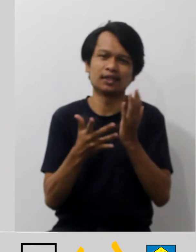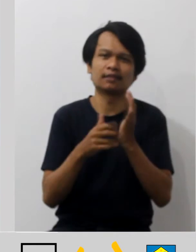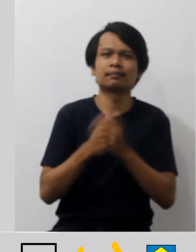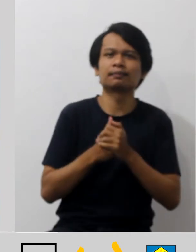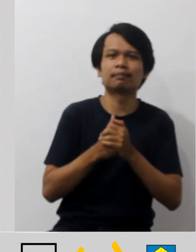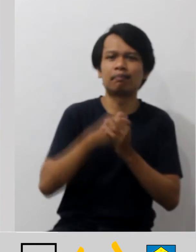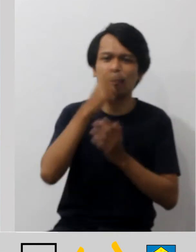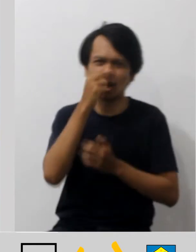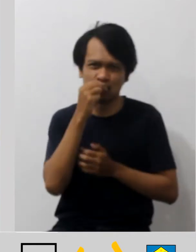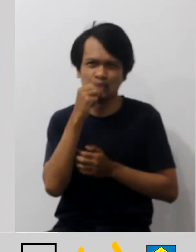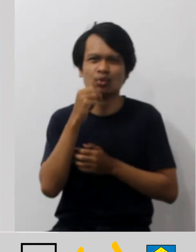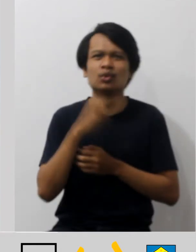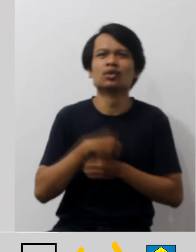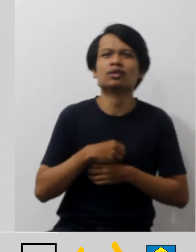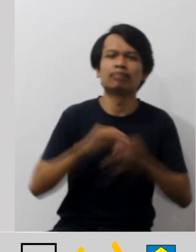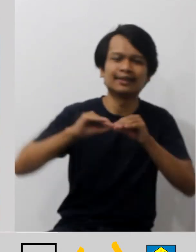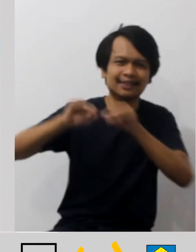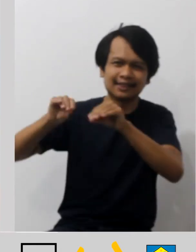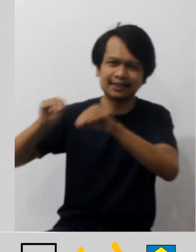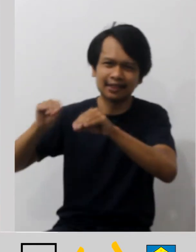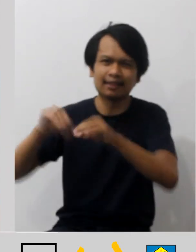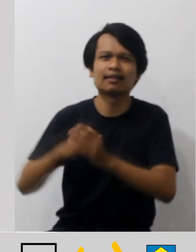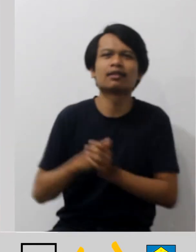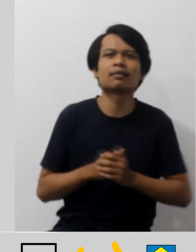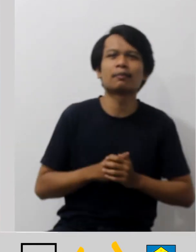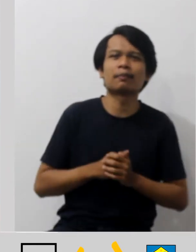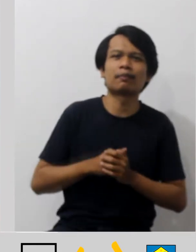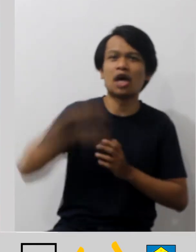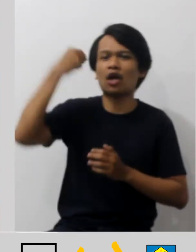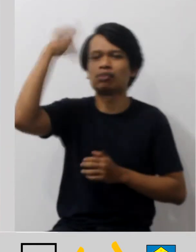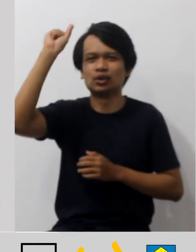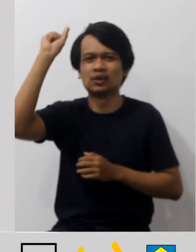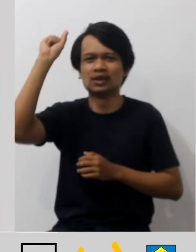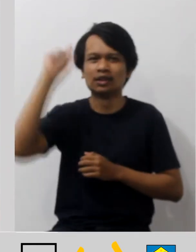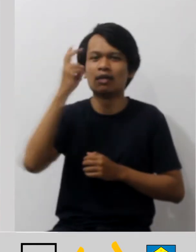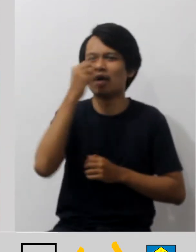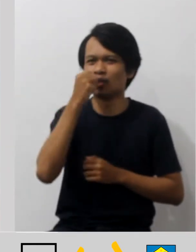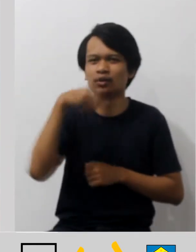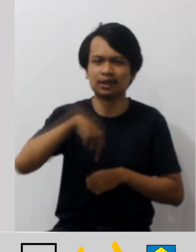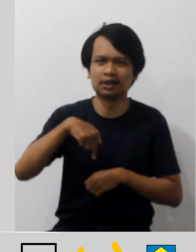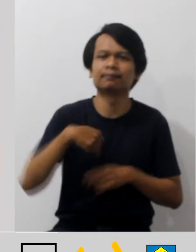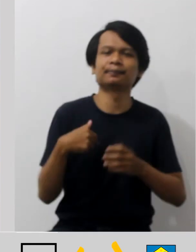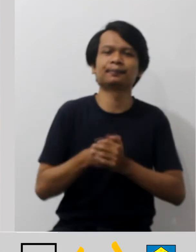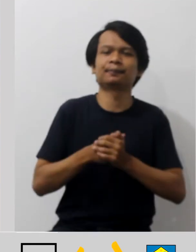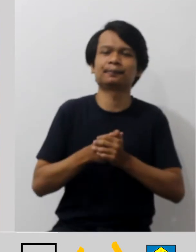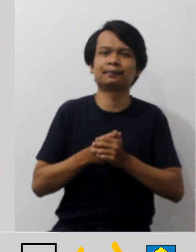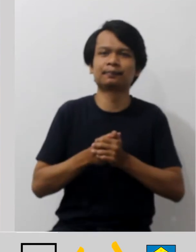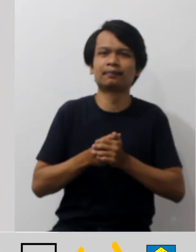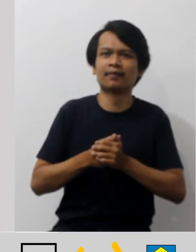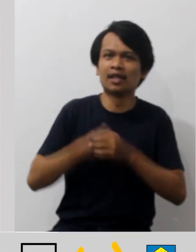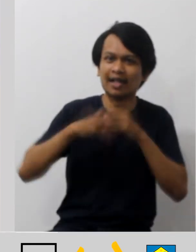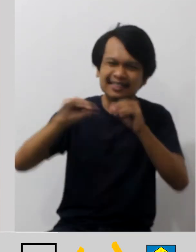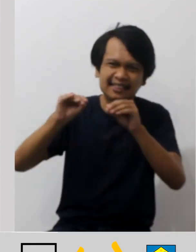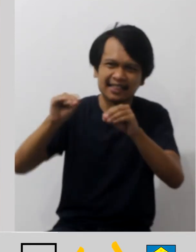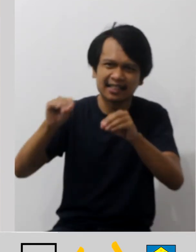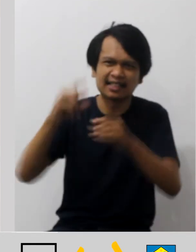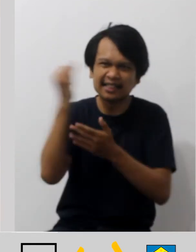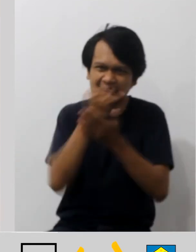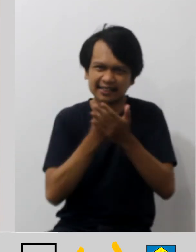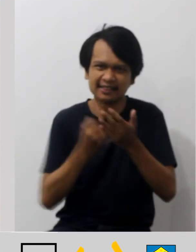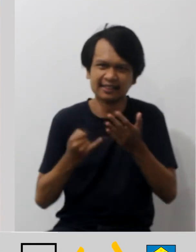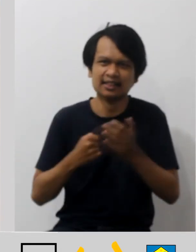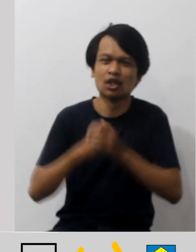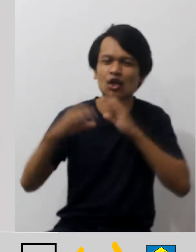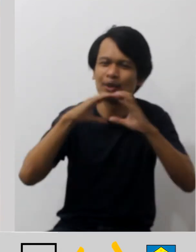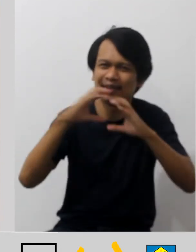pengajar lepas di salah satu pergeruan tinggi swasta di Bandung. Aku mengajar desain komunikasi visual. Jadi,